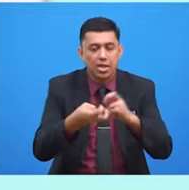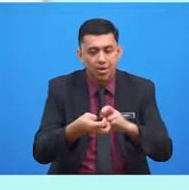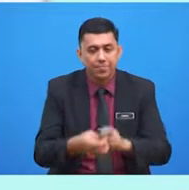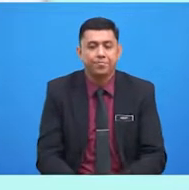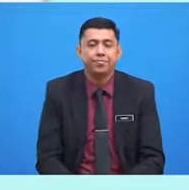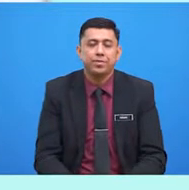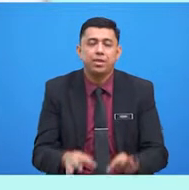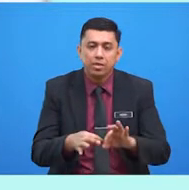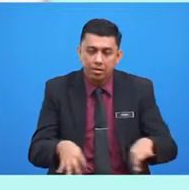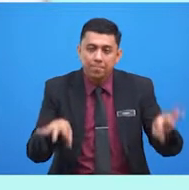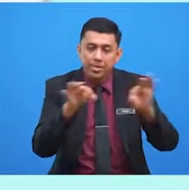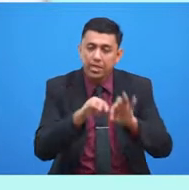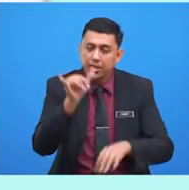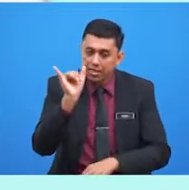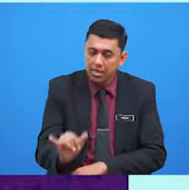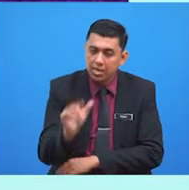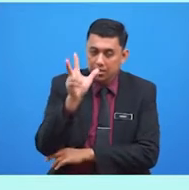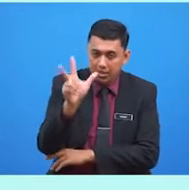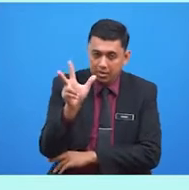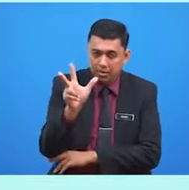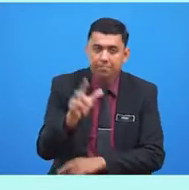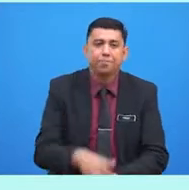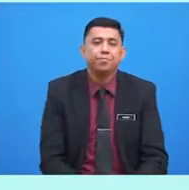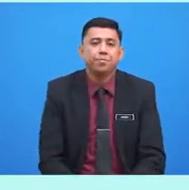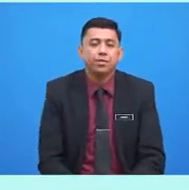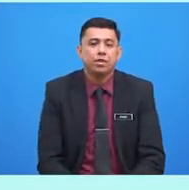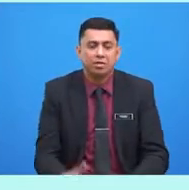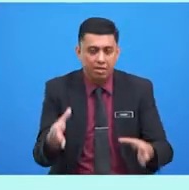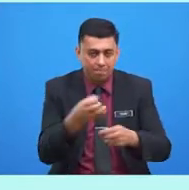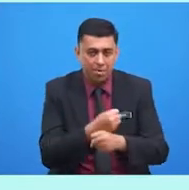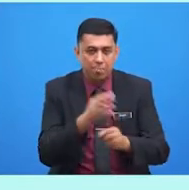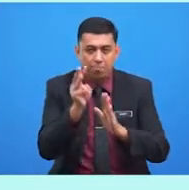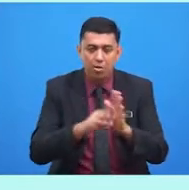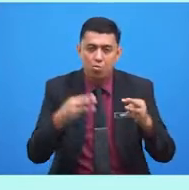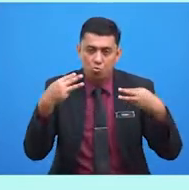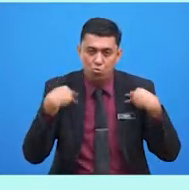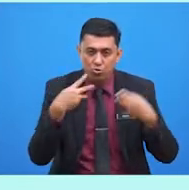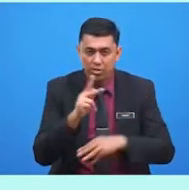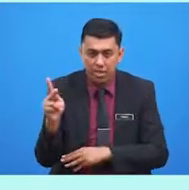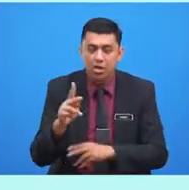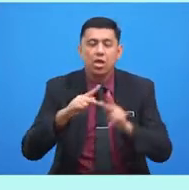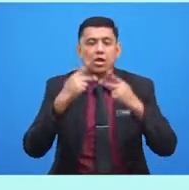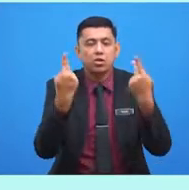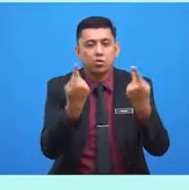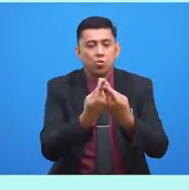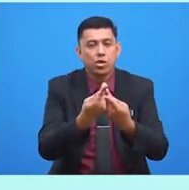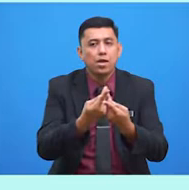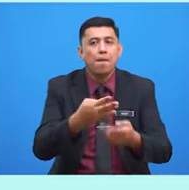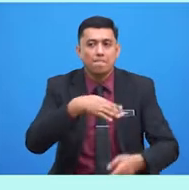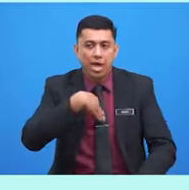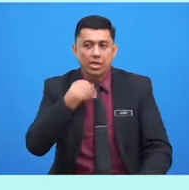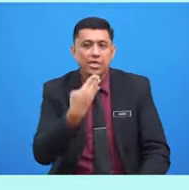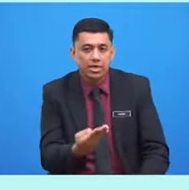Kepentingan yang ketiga pula, dapat mewujudkan keluarga yang